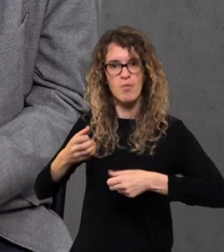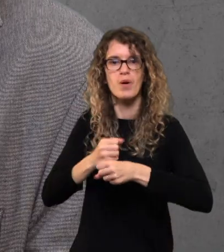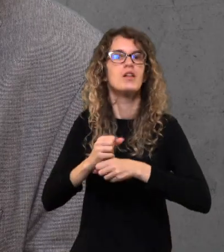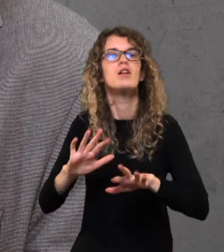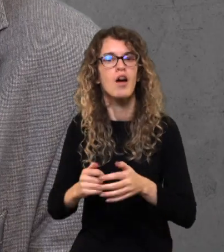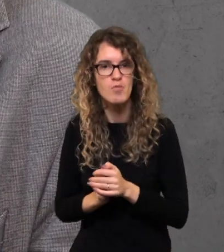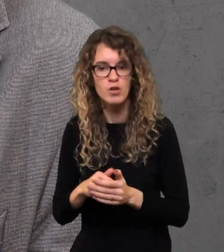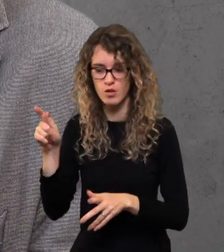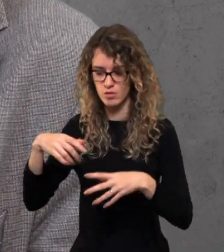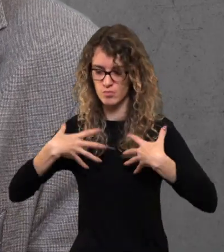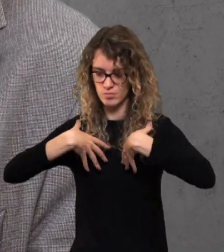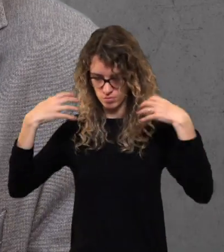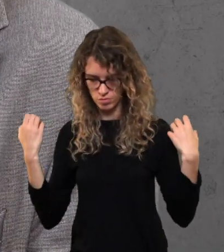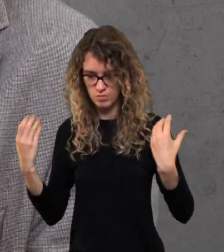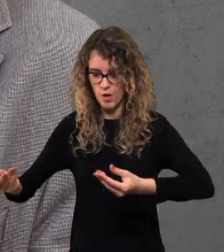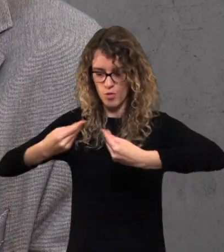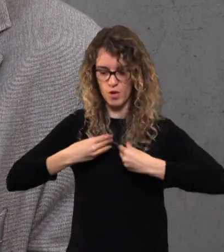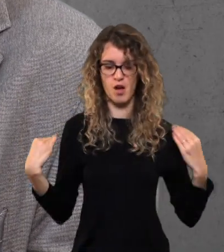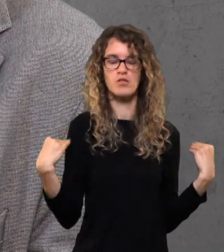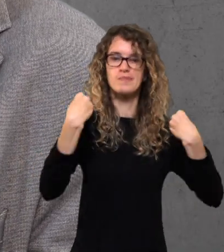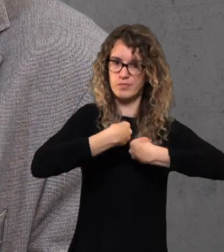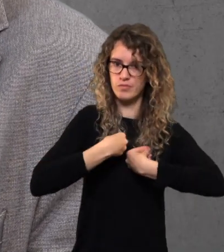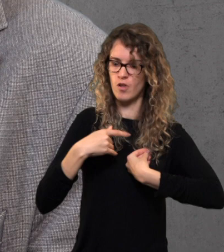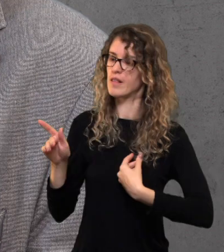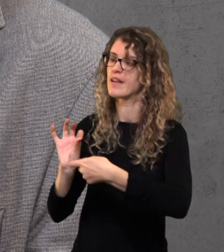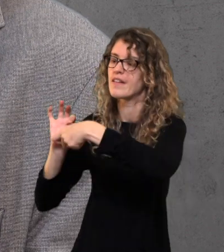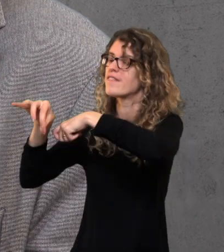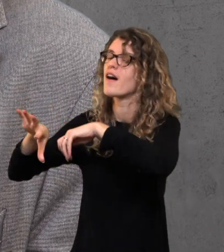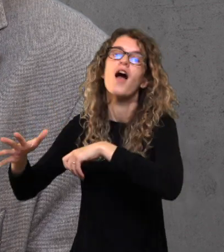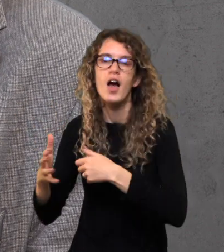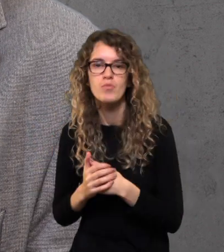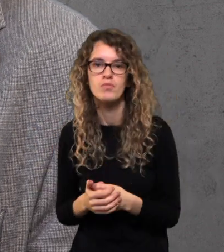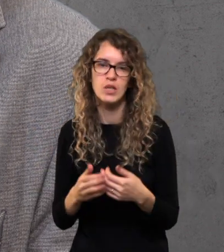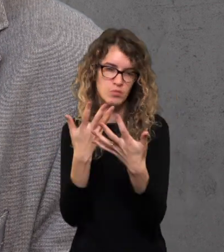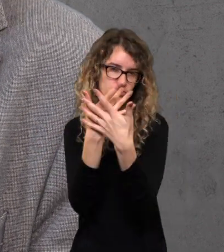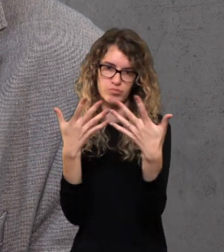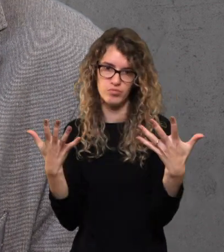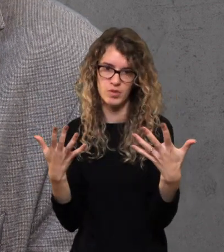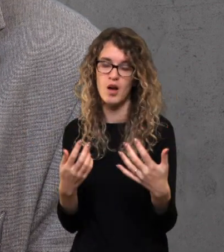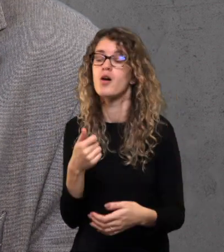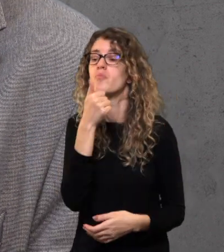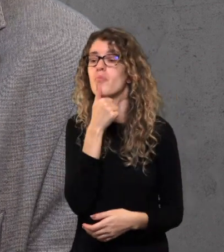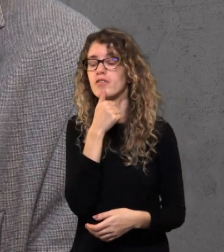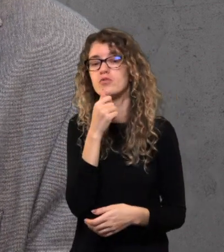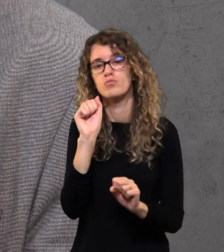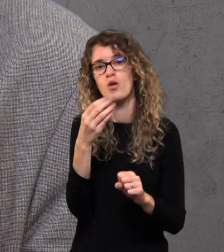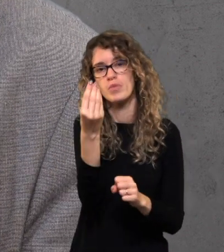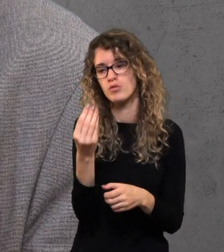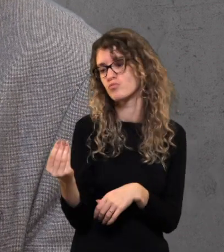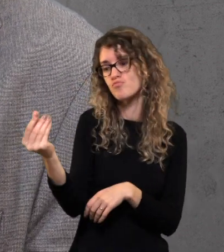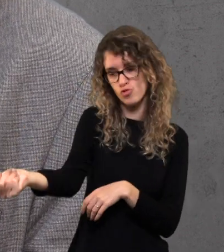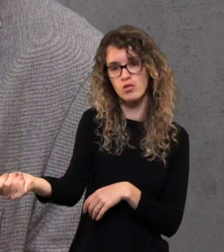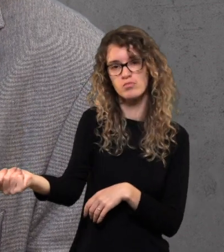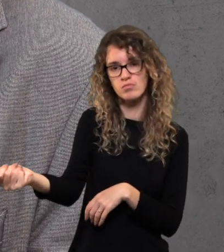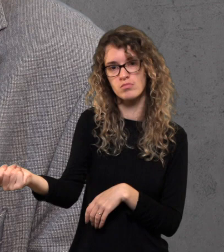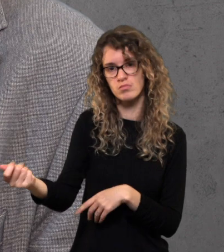man. Žinai, reiškia, veismą galim pamatot, jūs į nusimot ir atiduodat. Dabar kaip aš jūs galiu priversti tą, na, yra keletą priemonių,